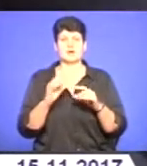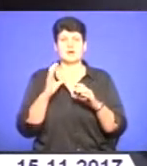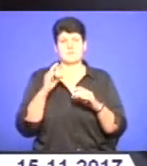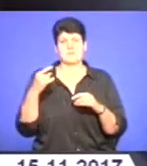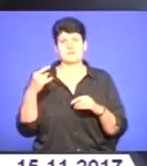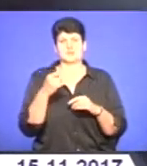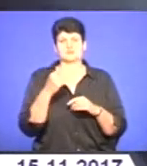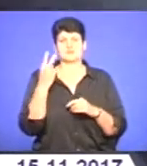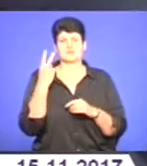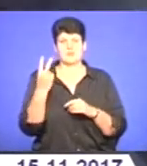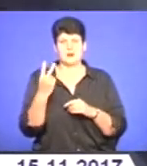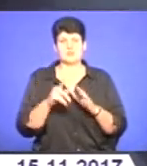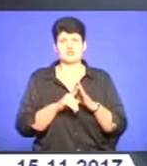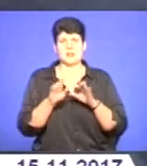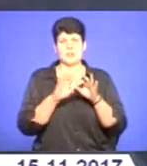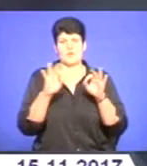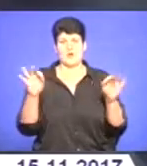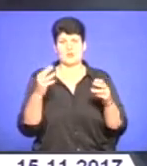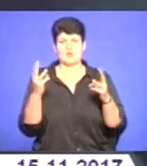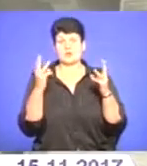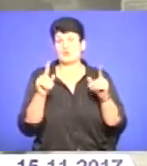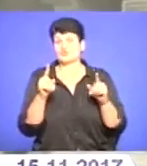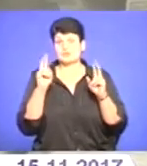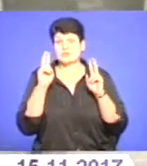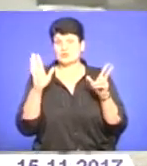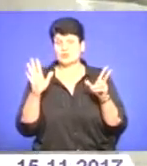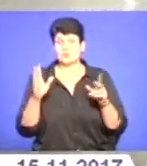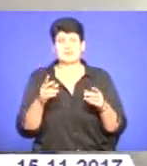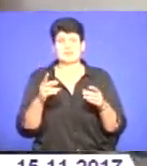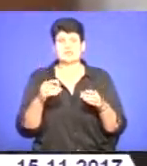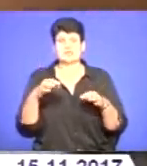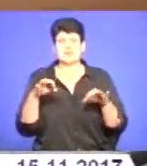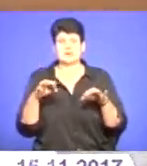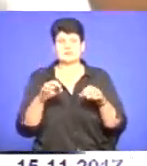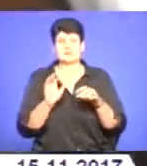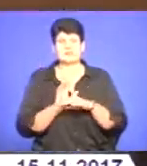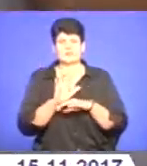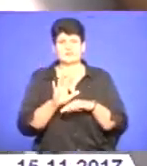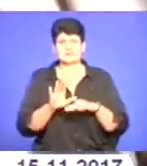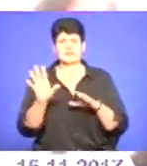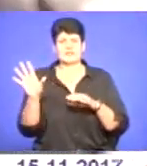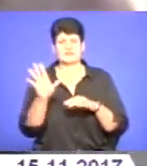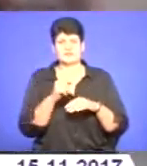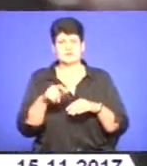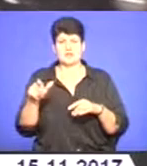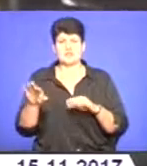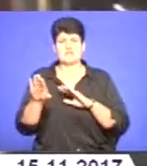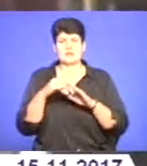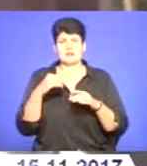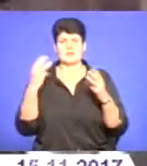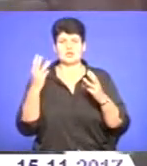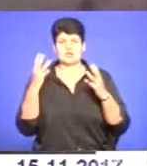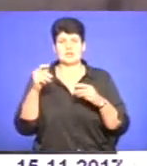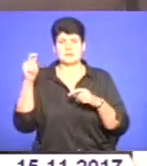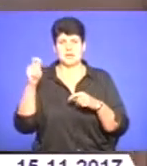зайнялася проводка. Чому – наразі невідомо. Із задимленого транспорту чоловік висадив всіх пасажирів і викликав пожежників, які одразу